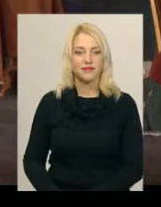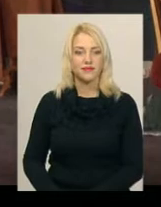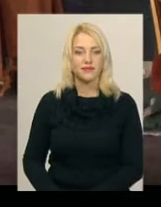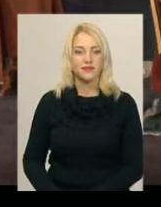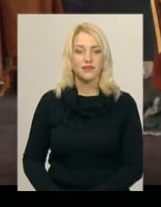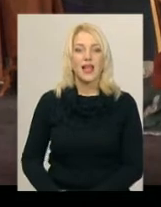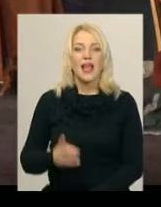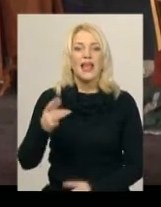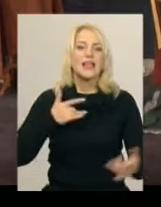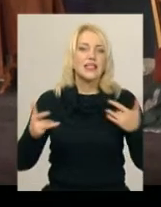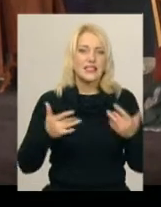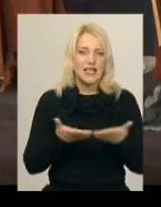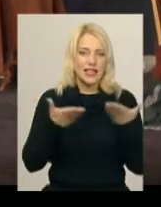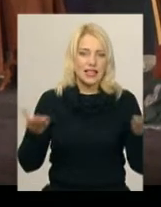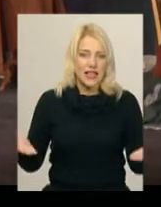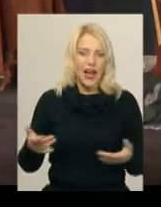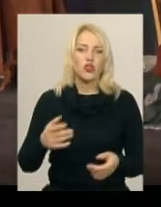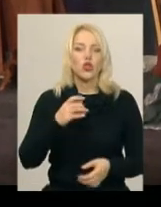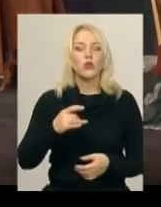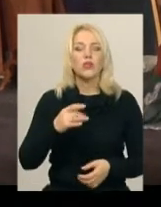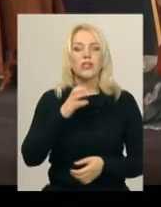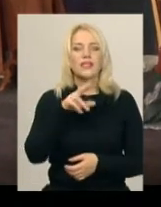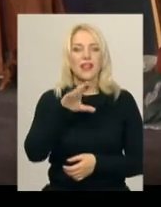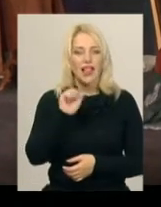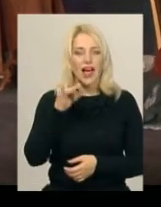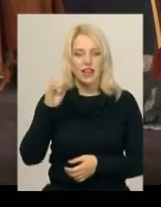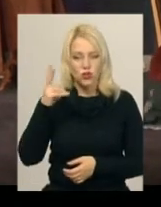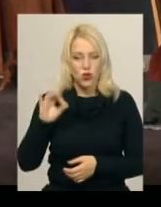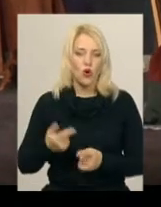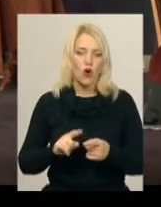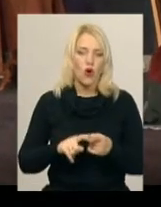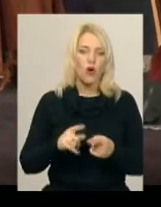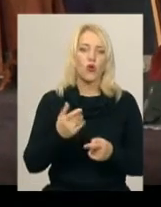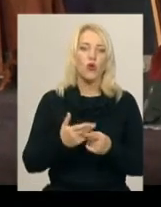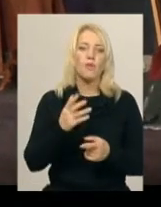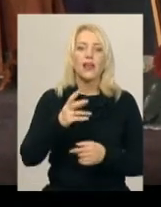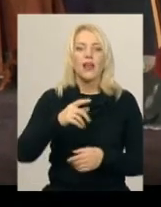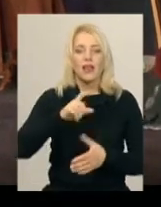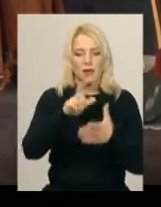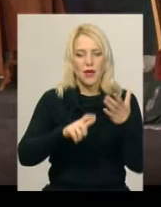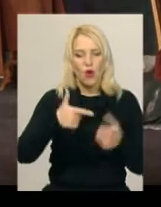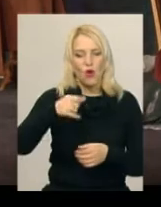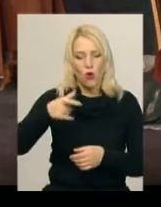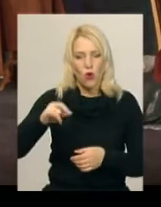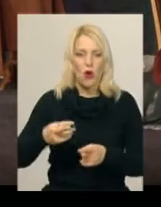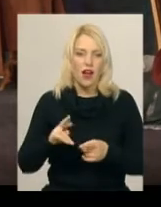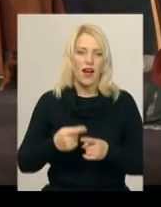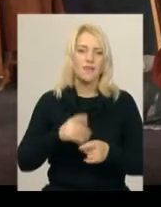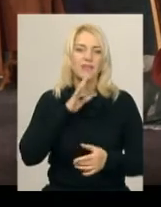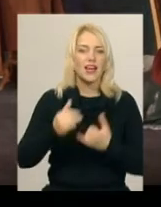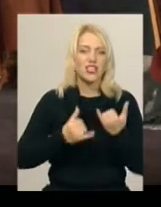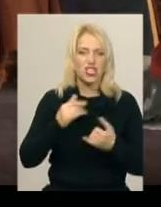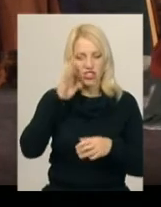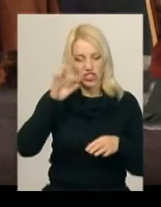На сцені театру імені Михайла Старицького прогон вистави «Одруження» сваха Теклія Іванівна характеризує чергову наречену жениху.